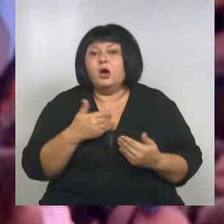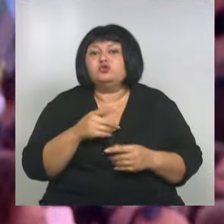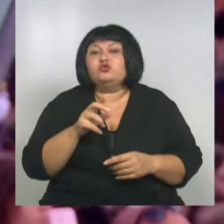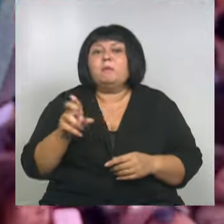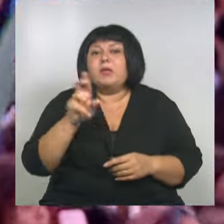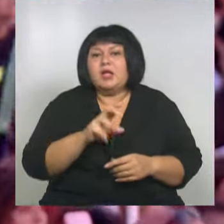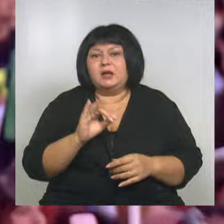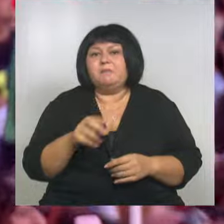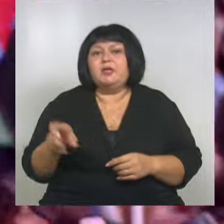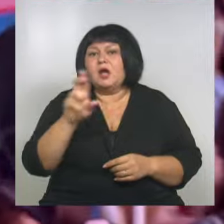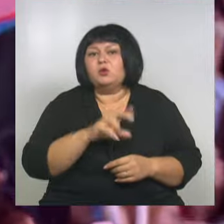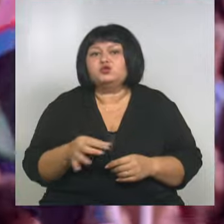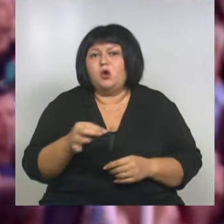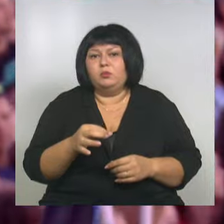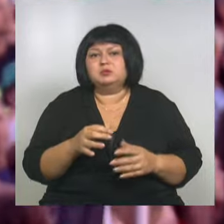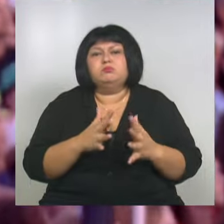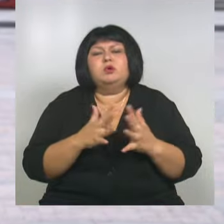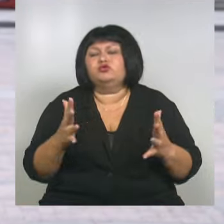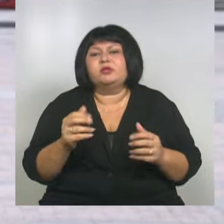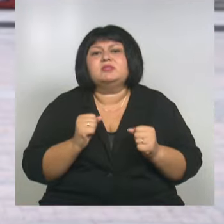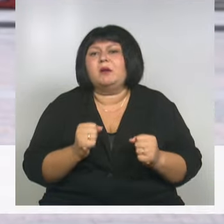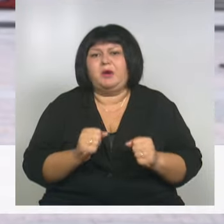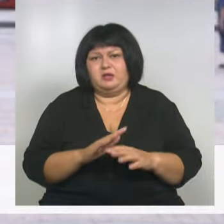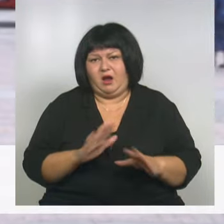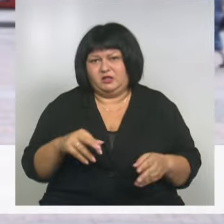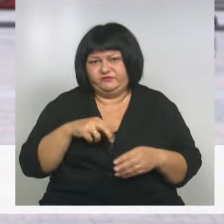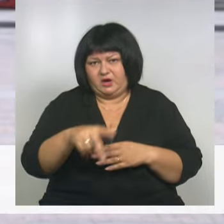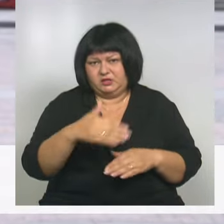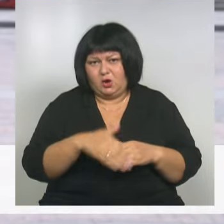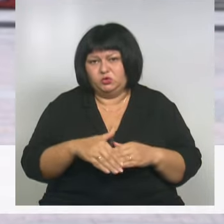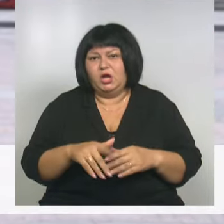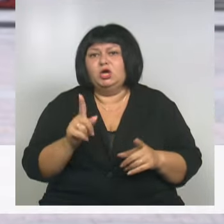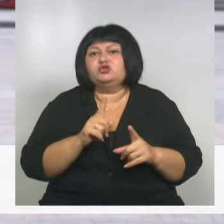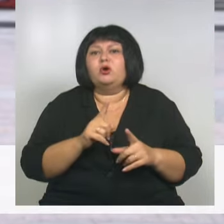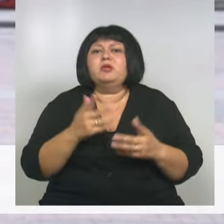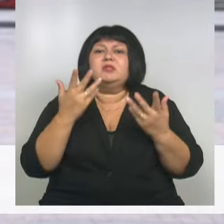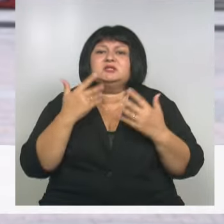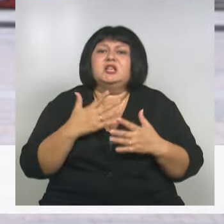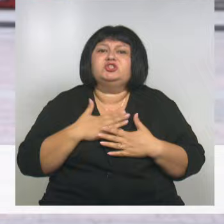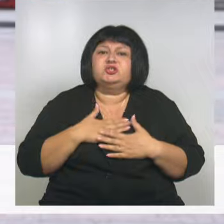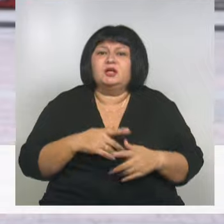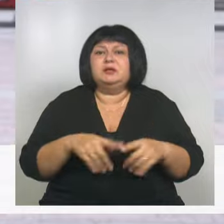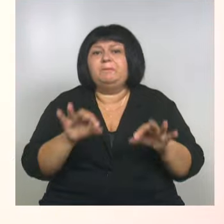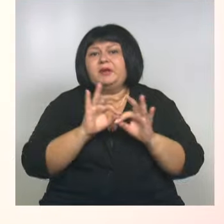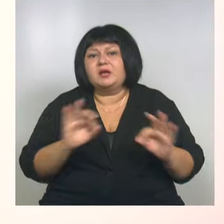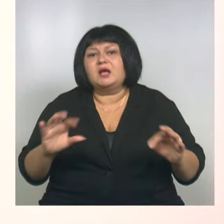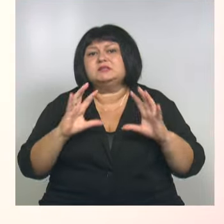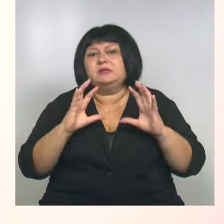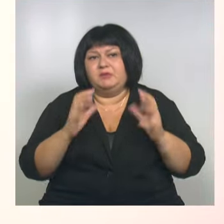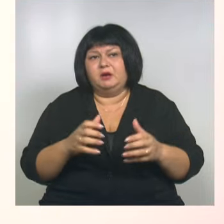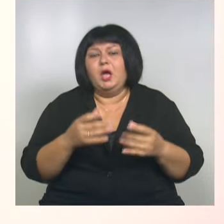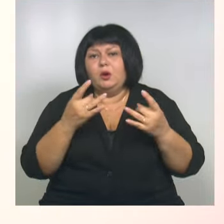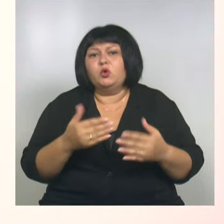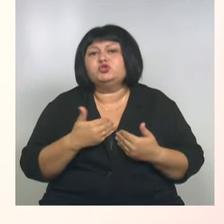Белгородская область больше не боялась просто выходить на улицу, просто наслаждаться этим прекрасным миром. Просто